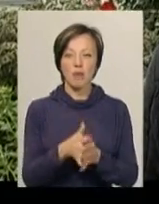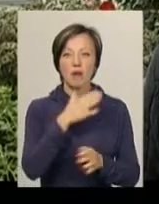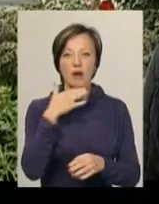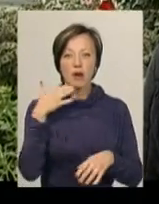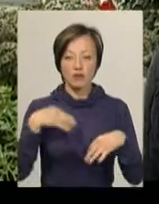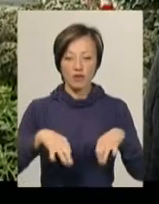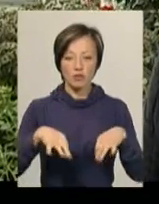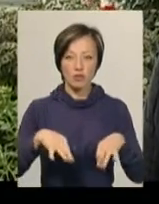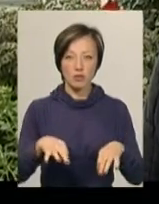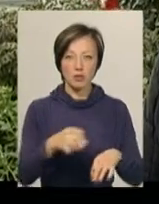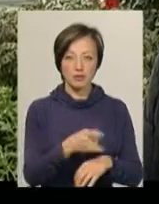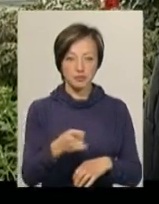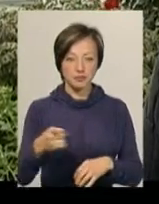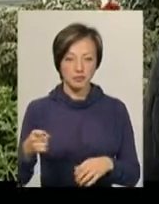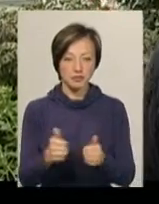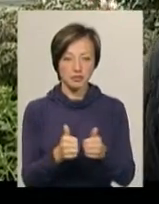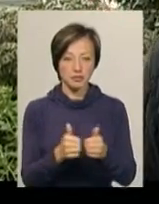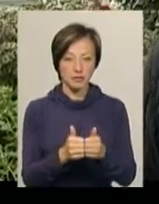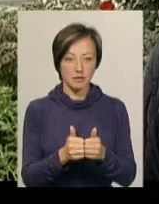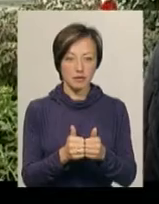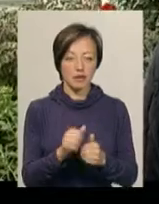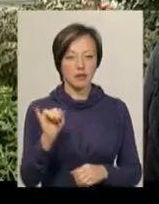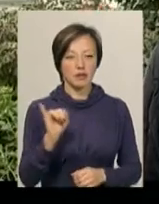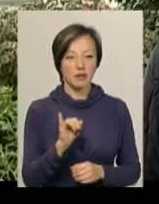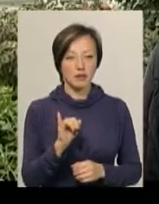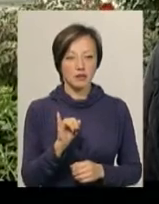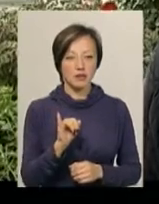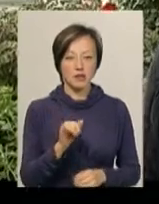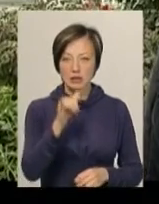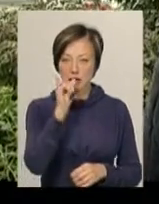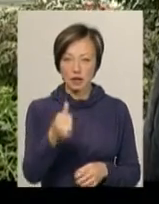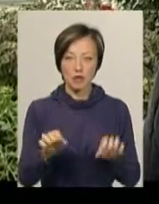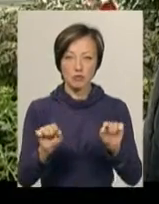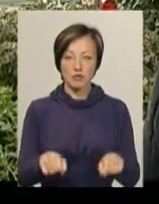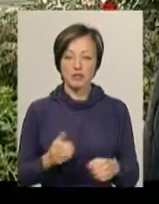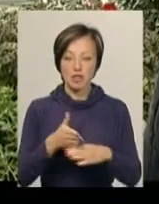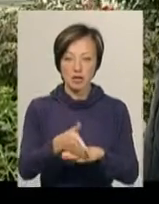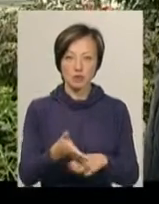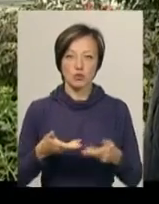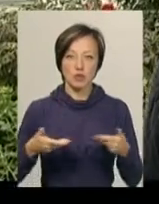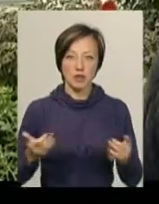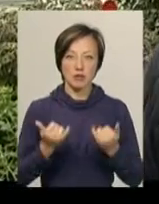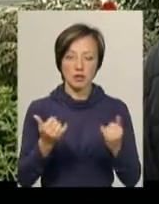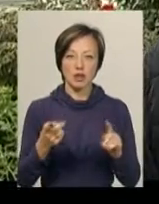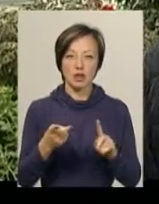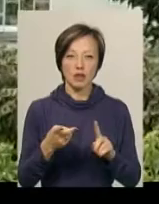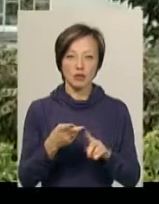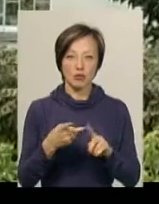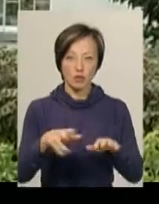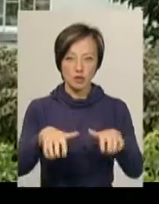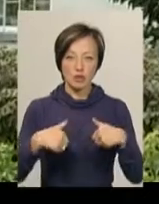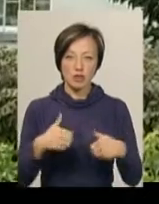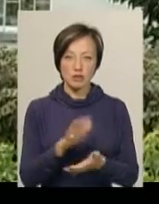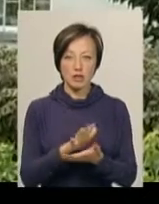кількість автомобілів стоїть поруч і не дає можливісті заїзду нам для другого вибору сміття.